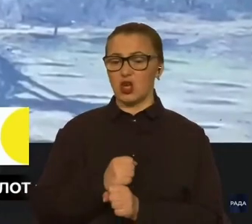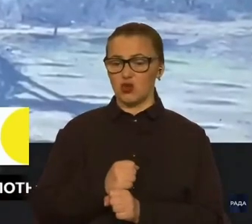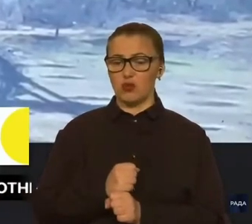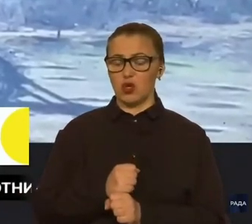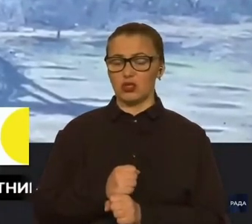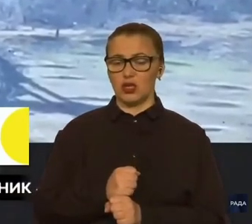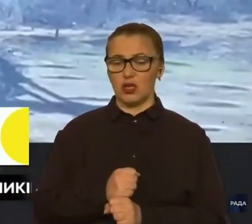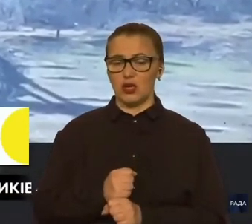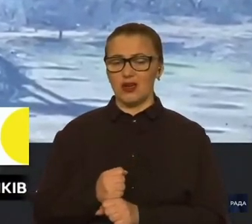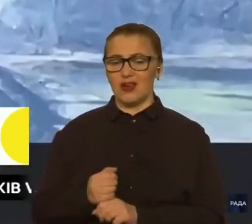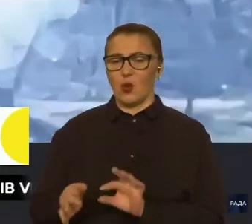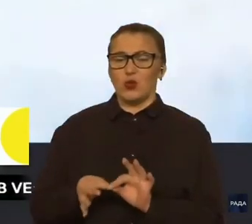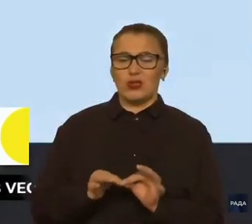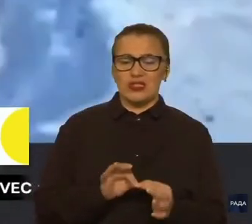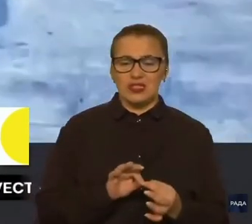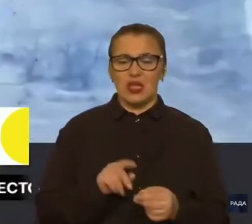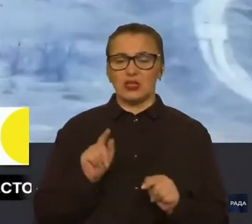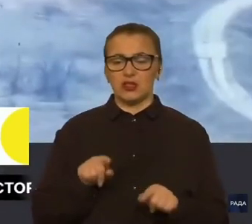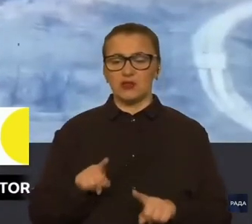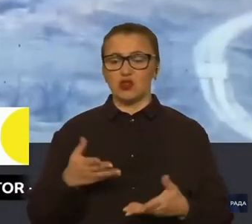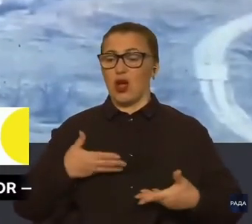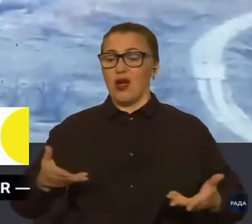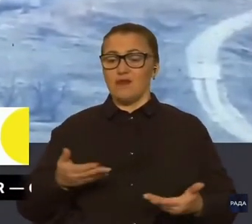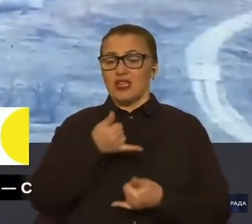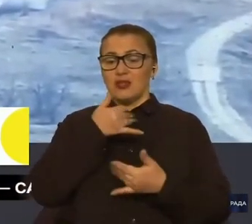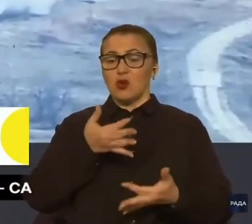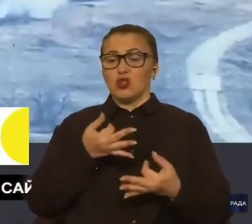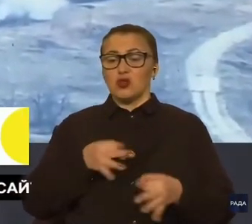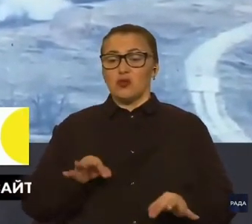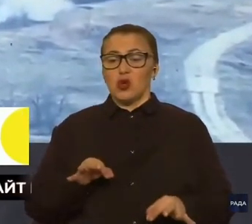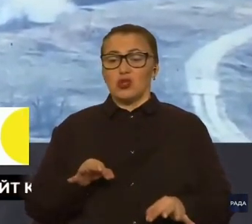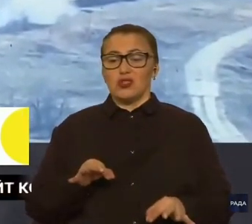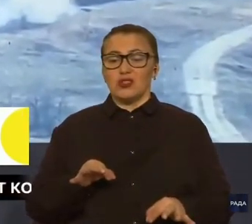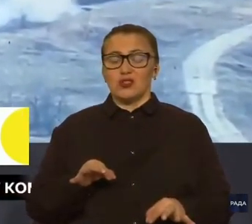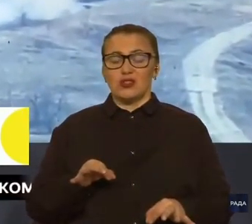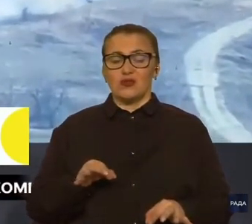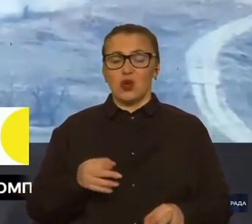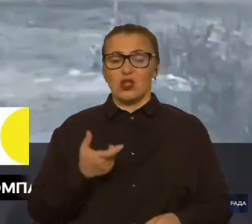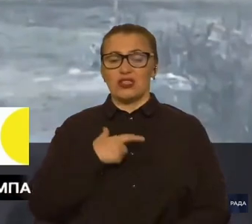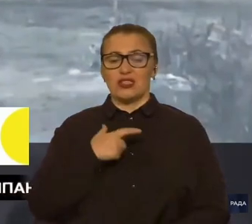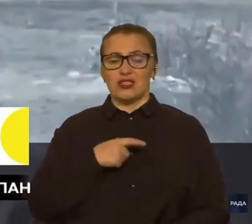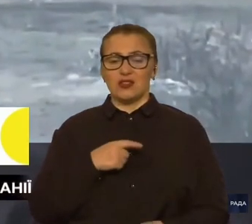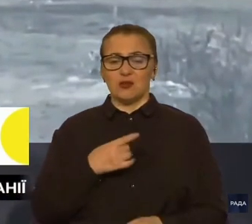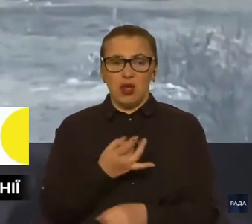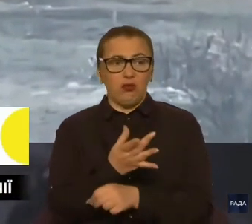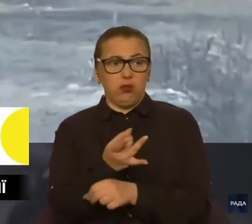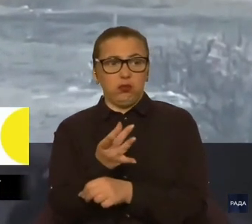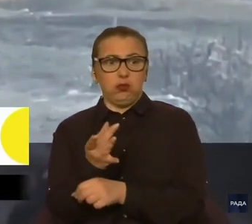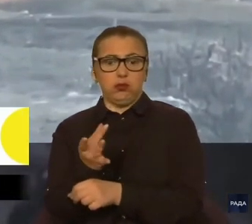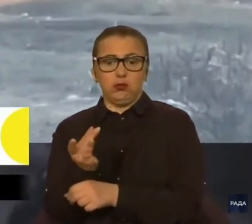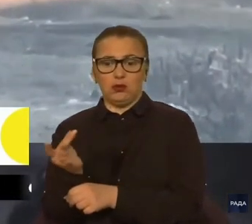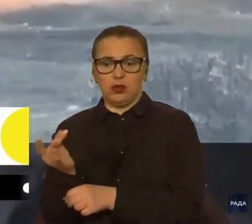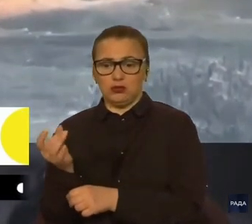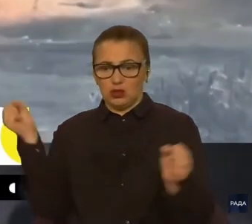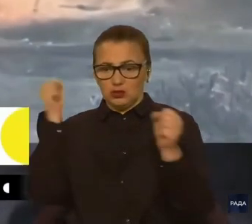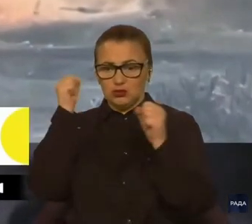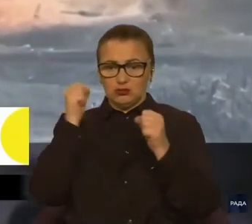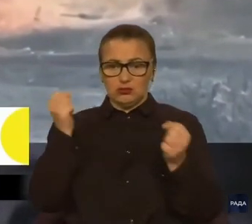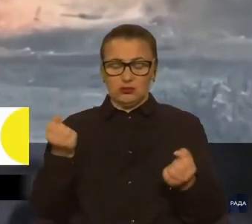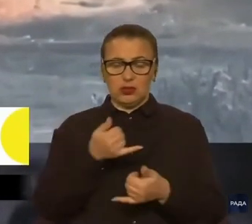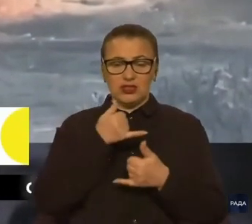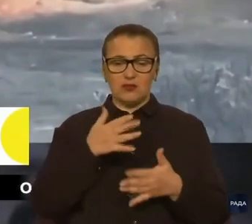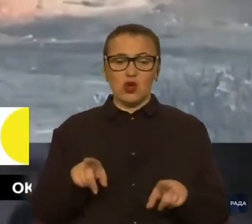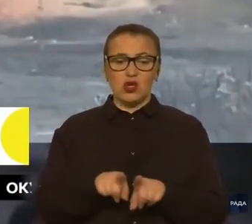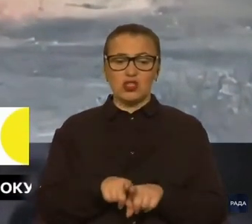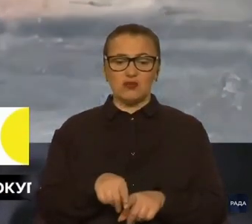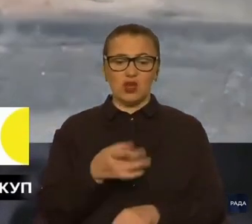чергу, ускладнена тим, що ми не можемо собі дозволити килимові бомбардування, ми не можемо бити килимовим